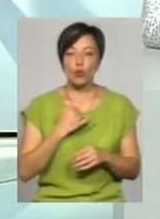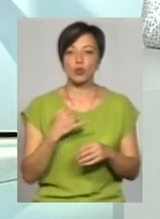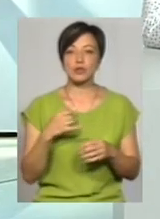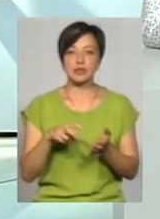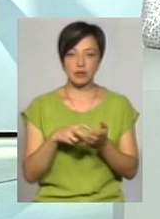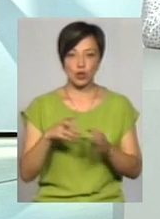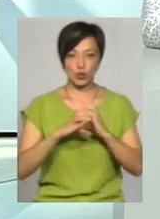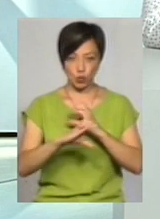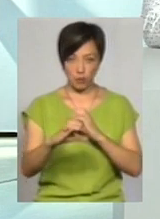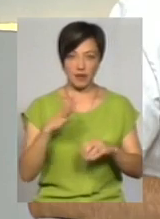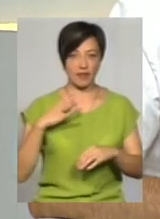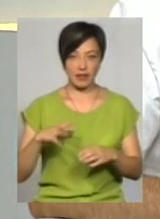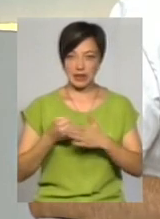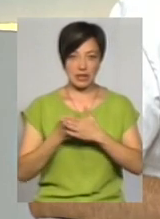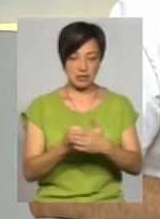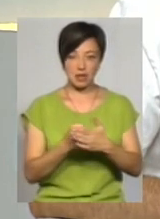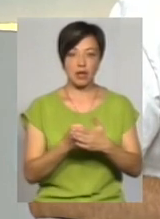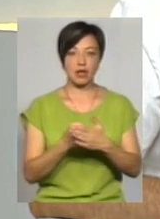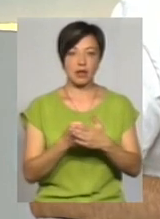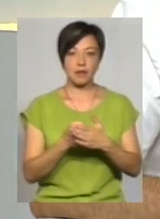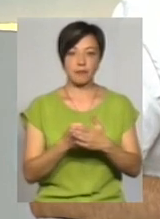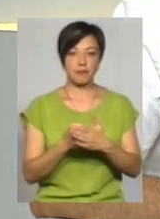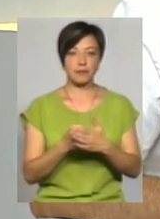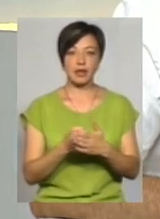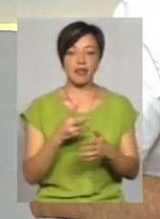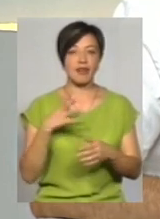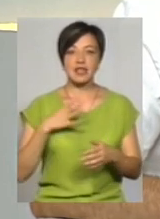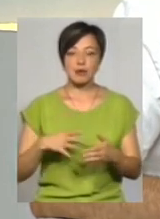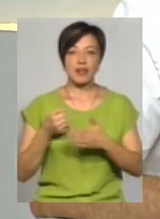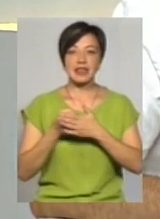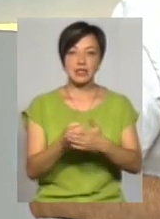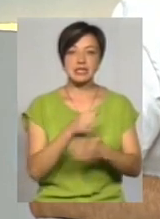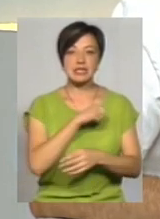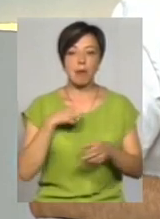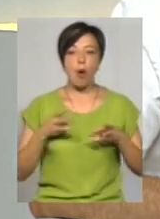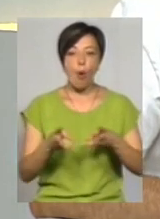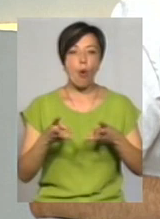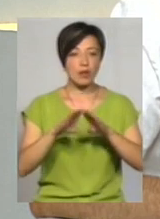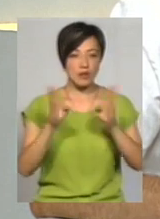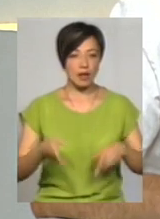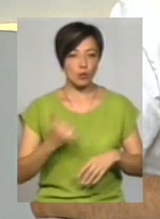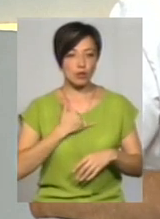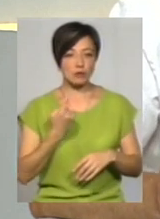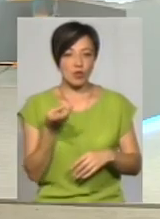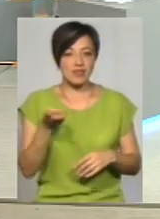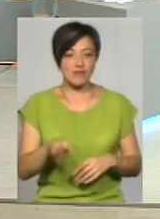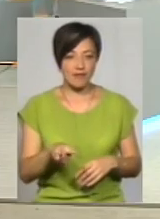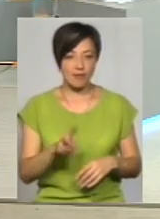Труби витримували тиск? Не витримували тиску. Не витримували тиску і сам котел, тому що в нас було два котла, які